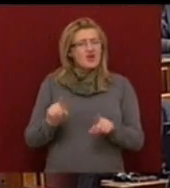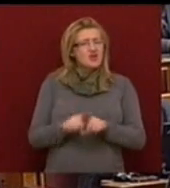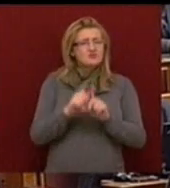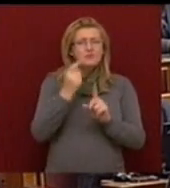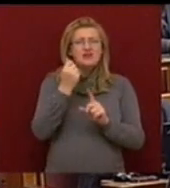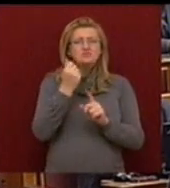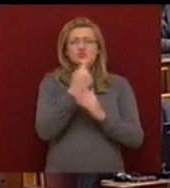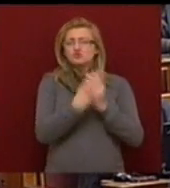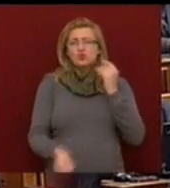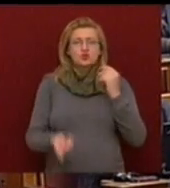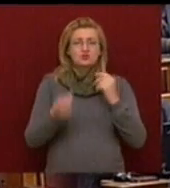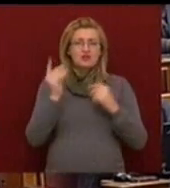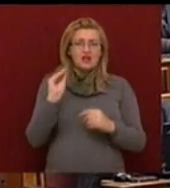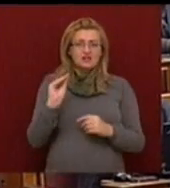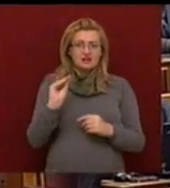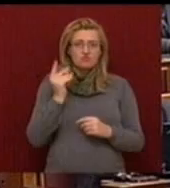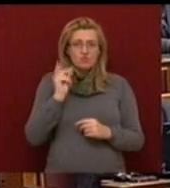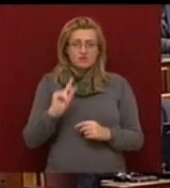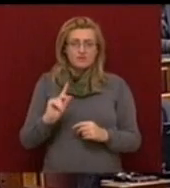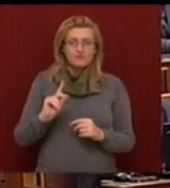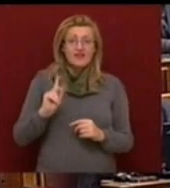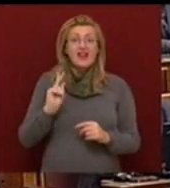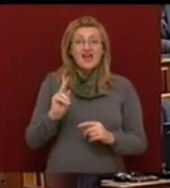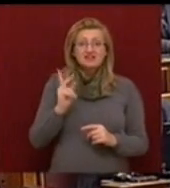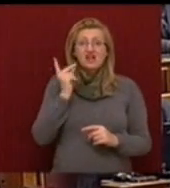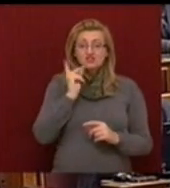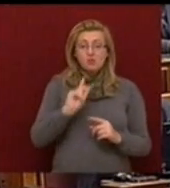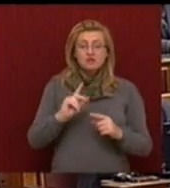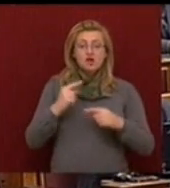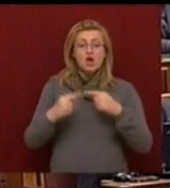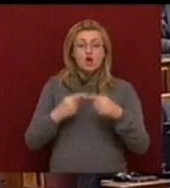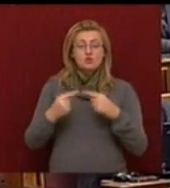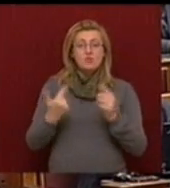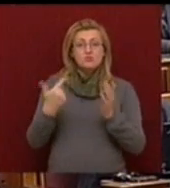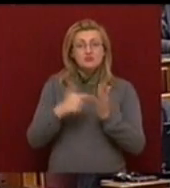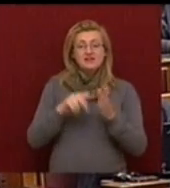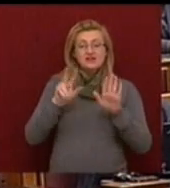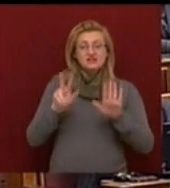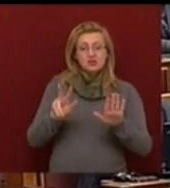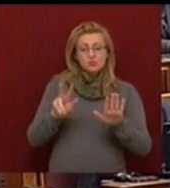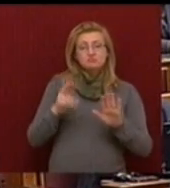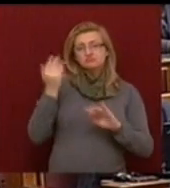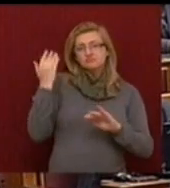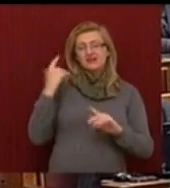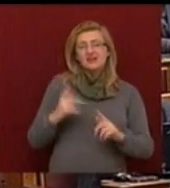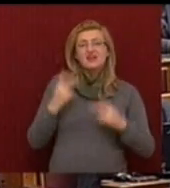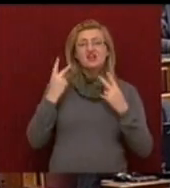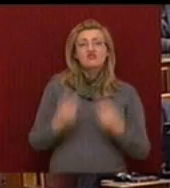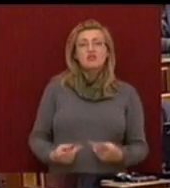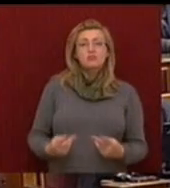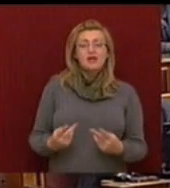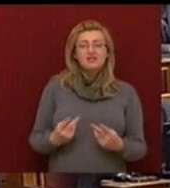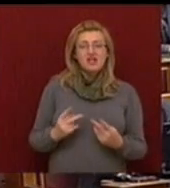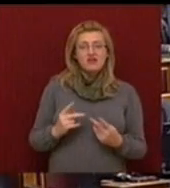csődhelyzetet jelentett. Lehetett volna a hagyományos a 2008-ban kötött, akkor még érvényben lévő